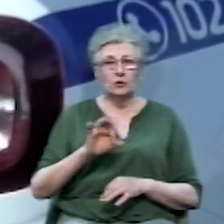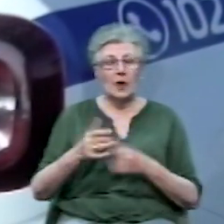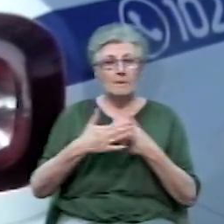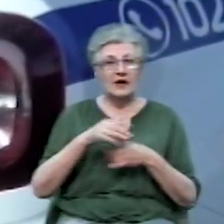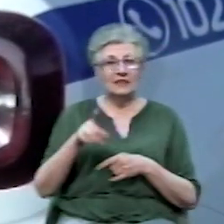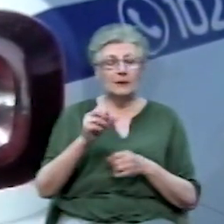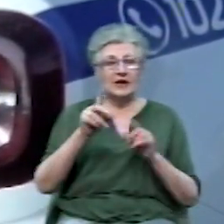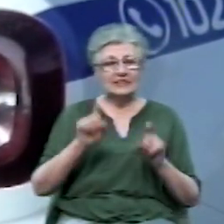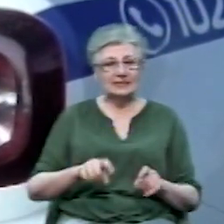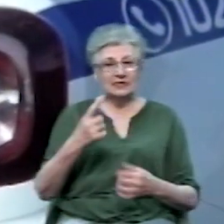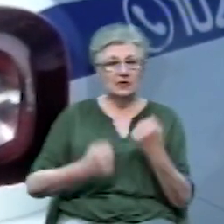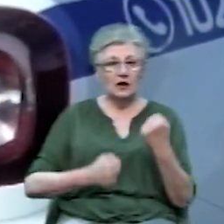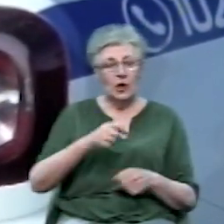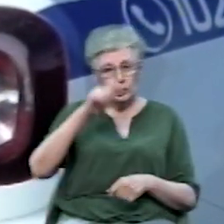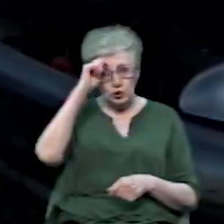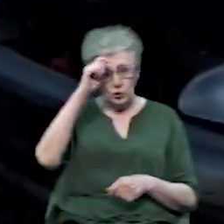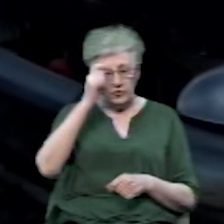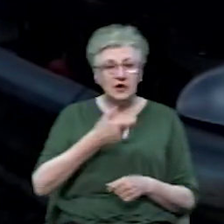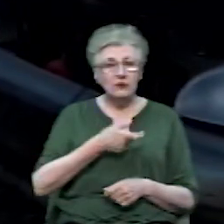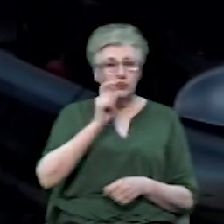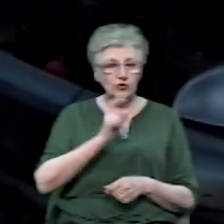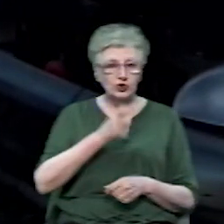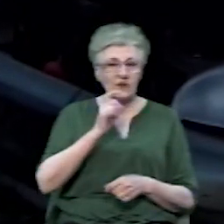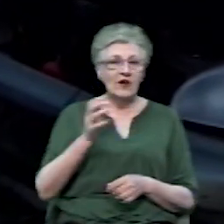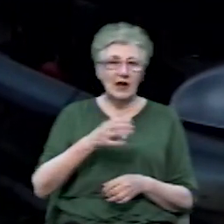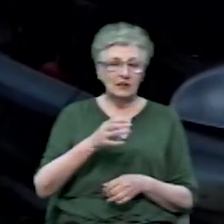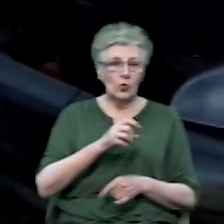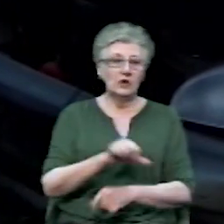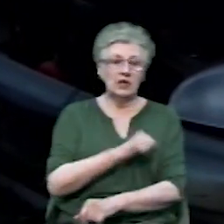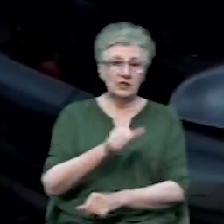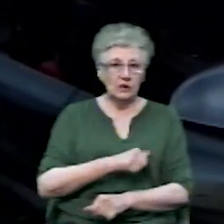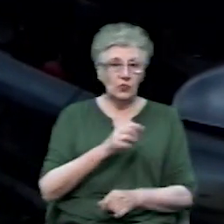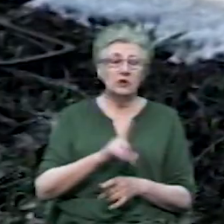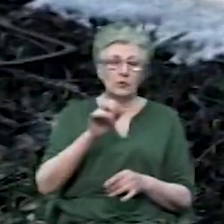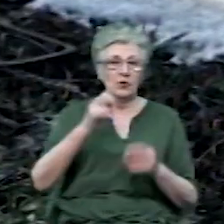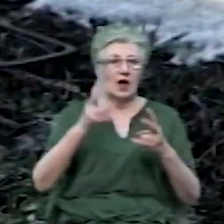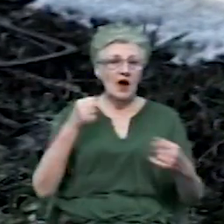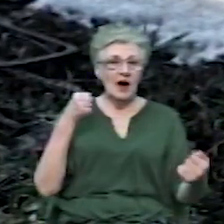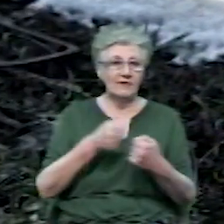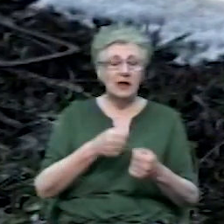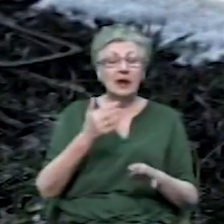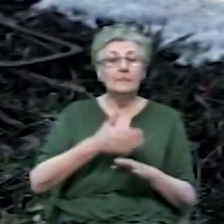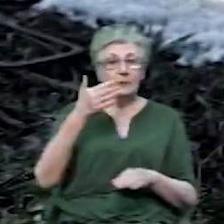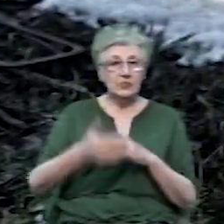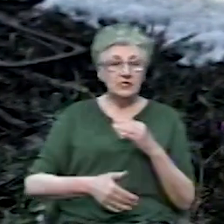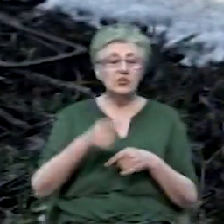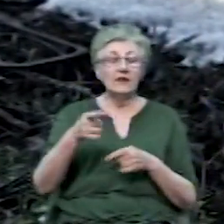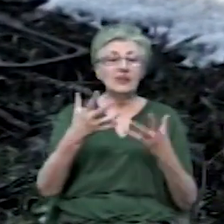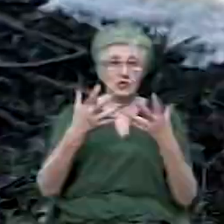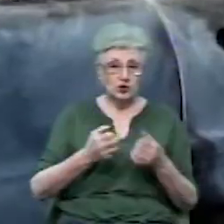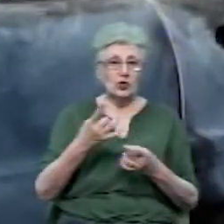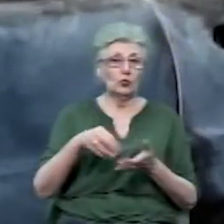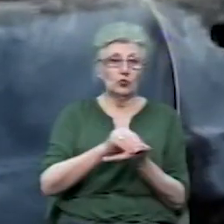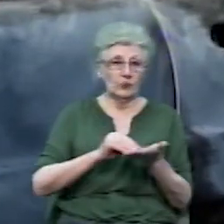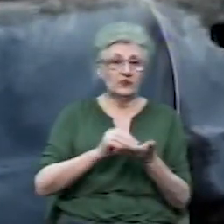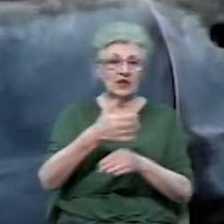за кермо, чоловік вживав алкоголь і наркотики. Після наїзду на жінку втік з місця аварії. Пізніше, ймовірно, спричинив ще одну ДТП на вулиці